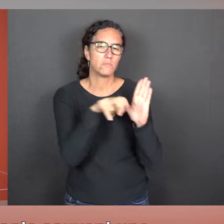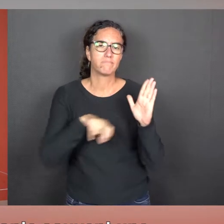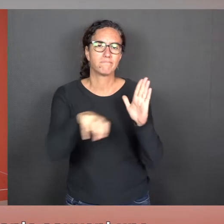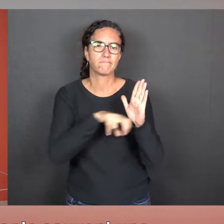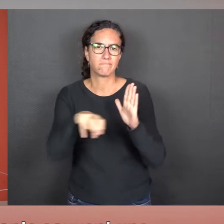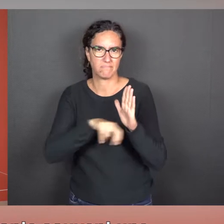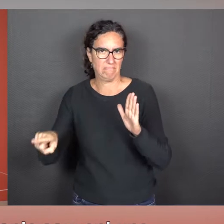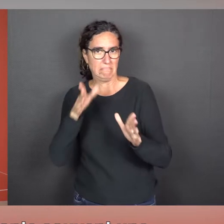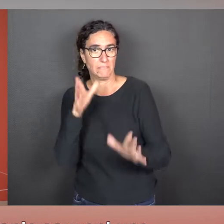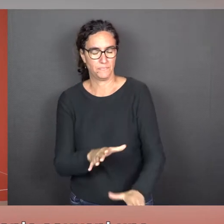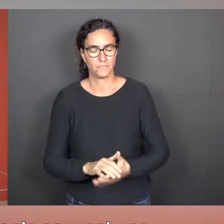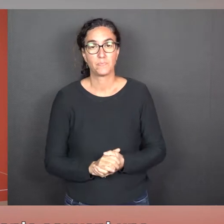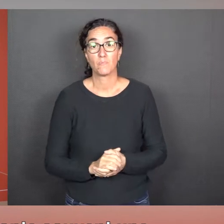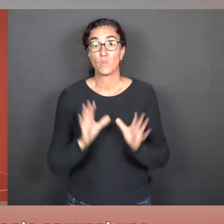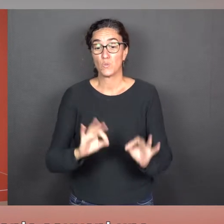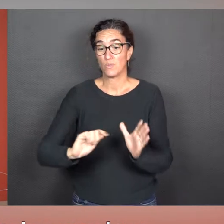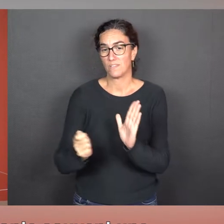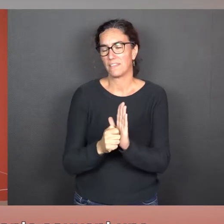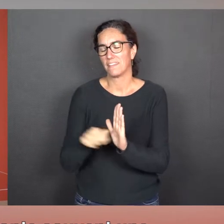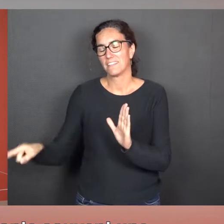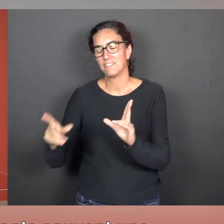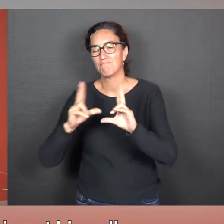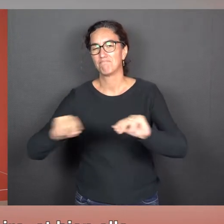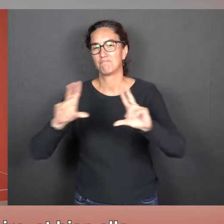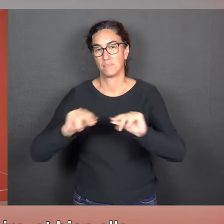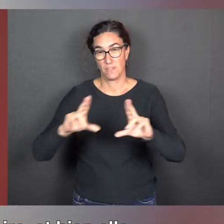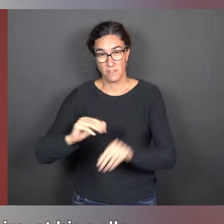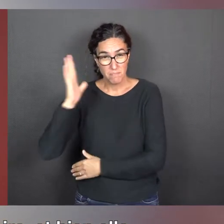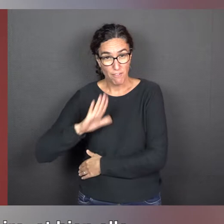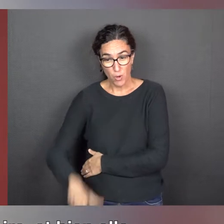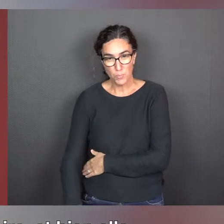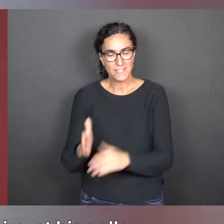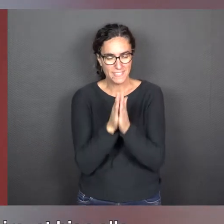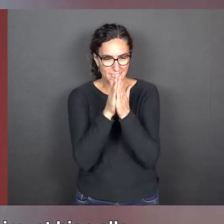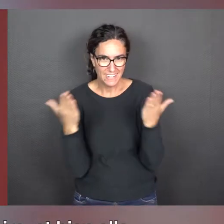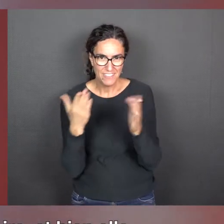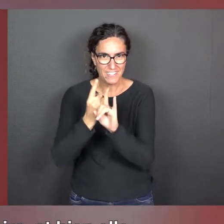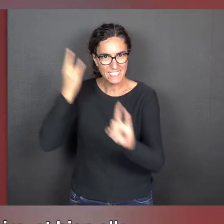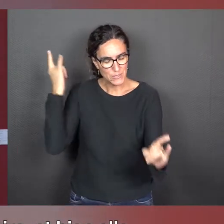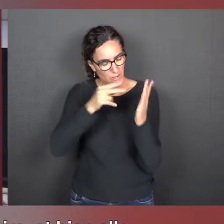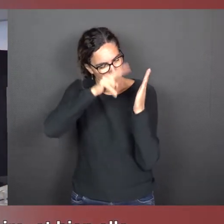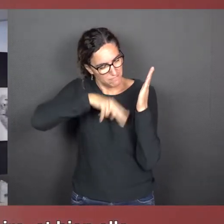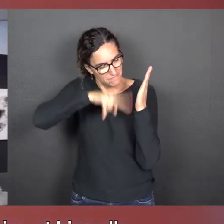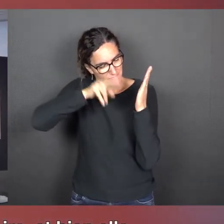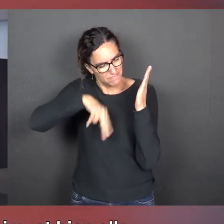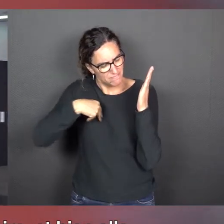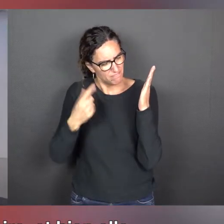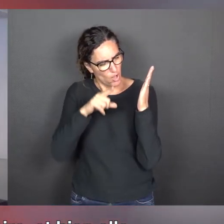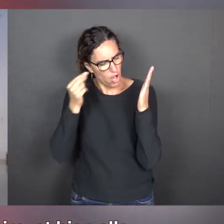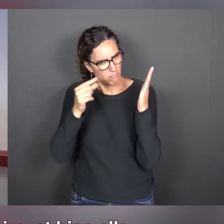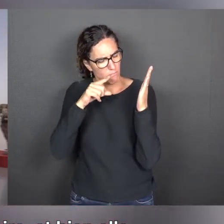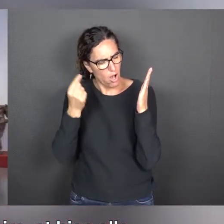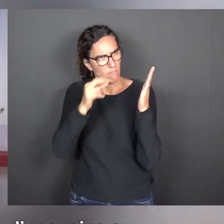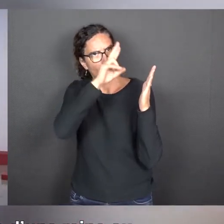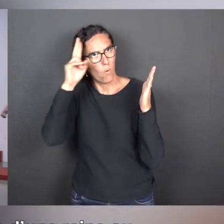Et Niki de Saint-Fal raconte souvent une anecdote. Quand elle était enfant et qu'elle parcourait les livres d'histoire, eh bien, elle voyait de nombreux noms